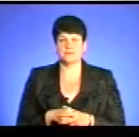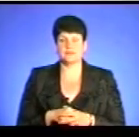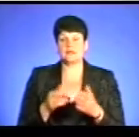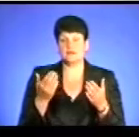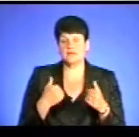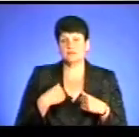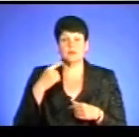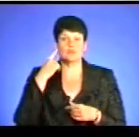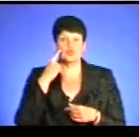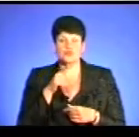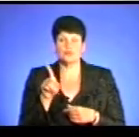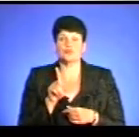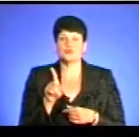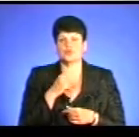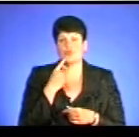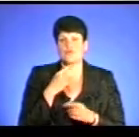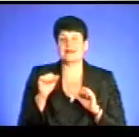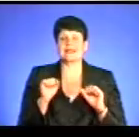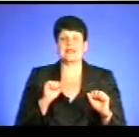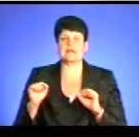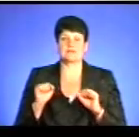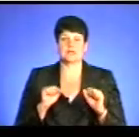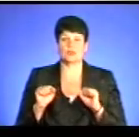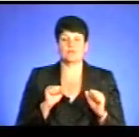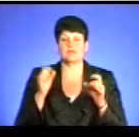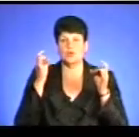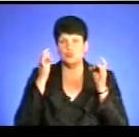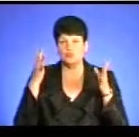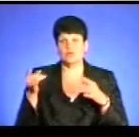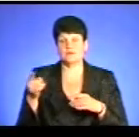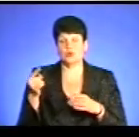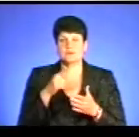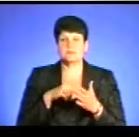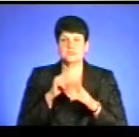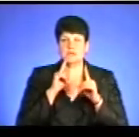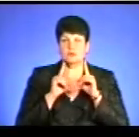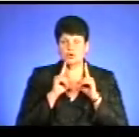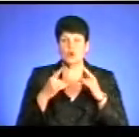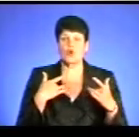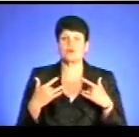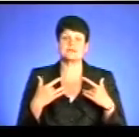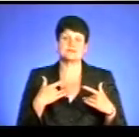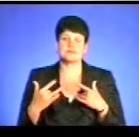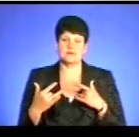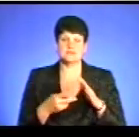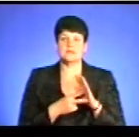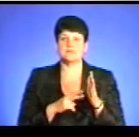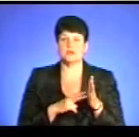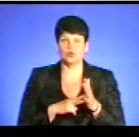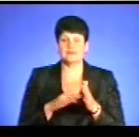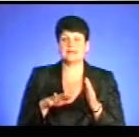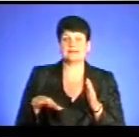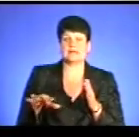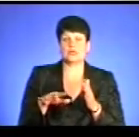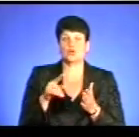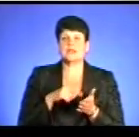ми таки почуємо, що каже керівник управління культури Тернопільської міської ради, тому що концерт запланований на території